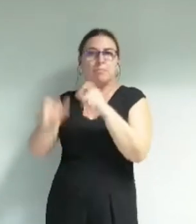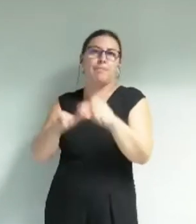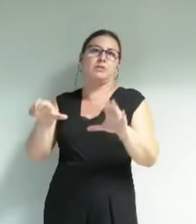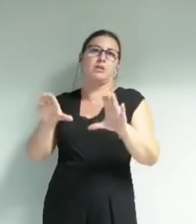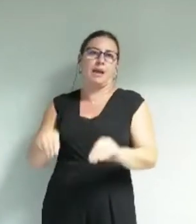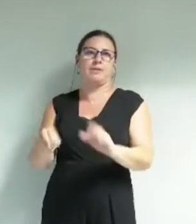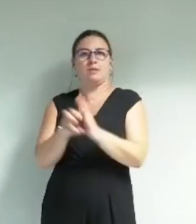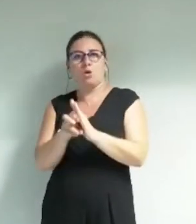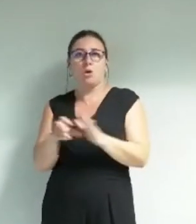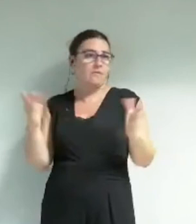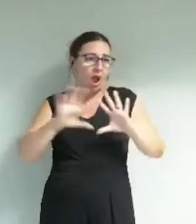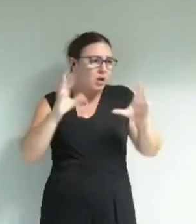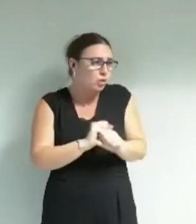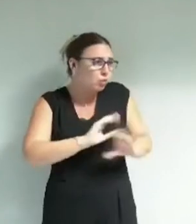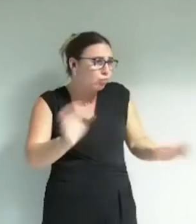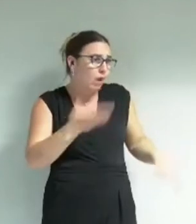c'est tout ce qu'on dit merci beaucoup